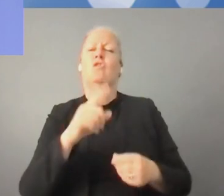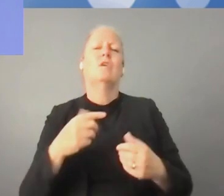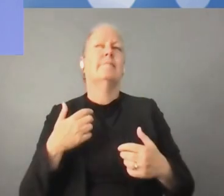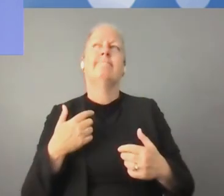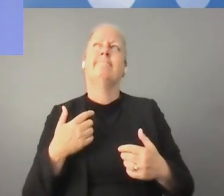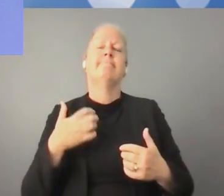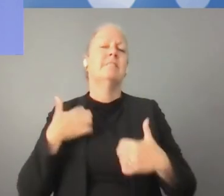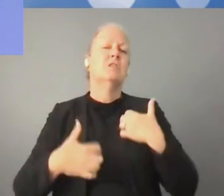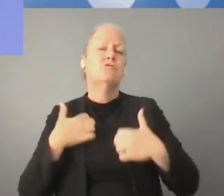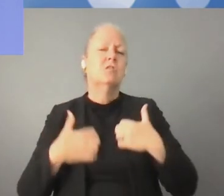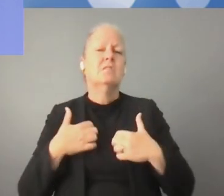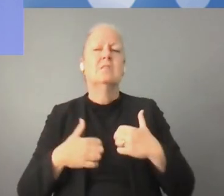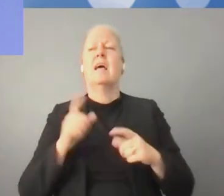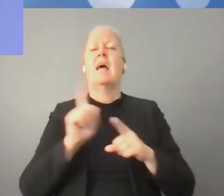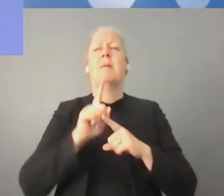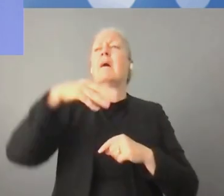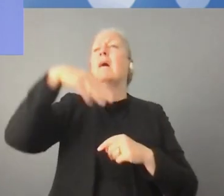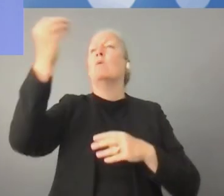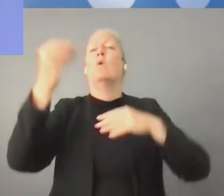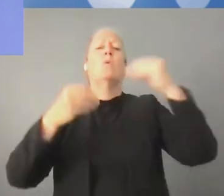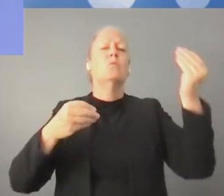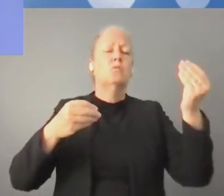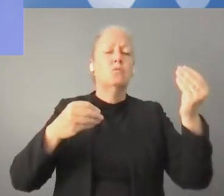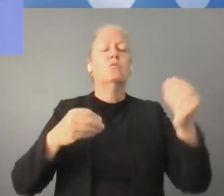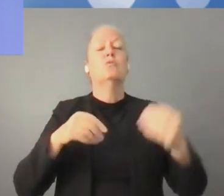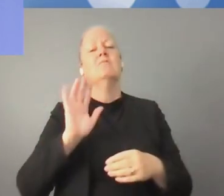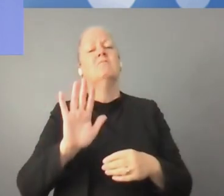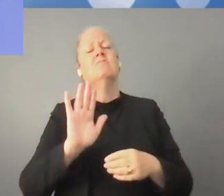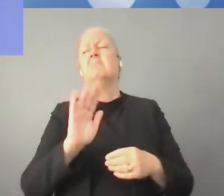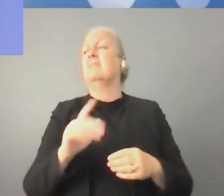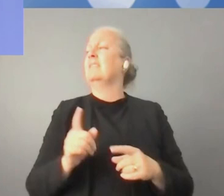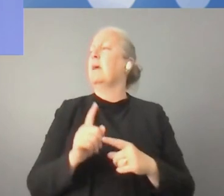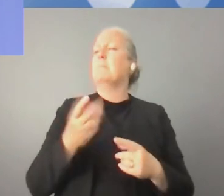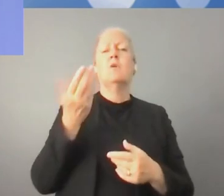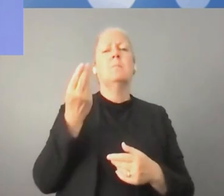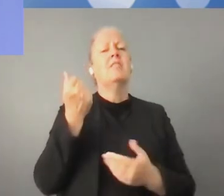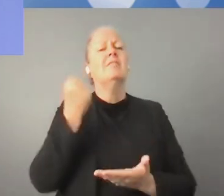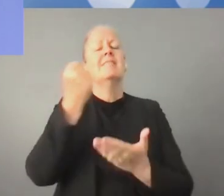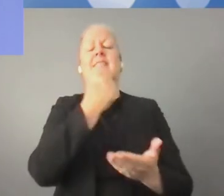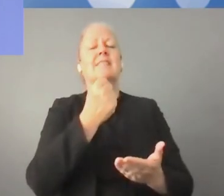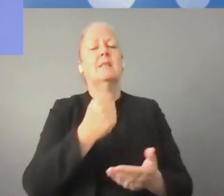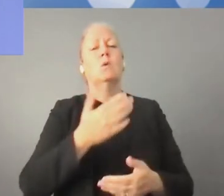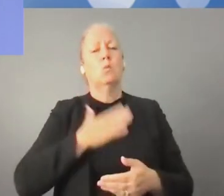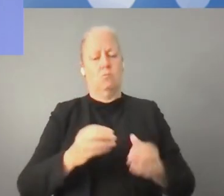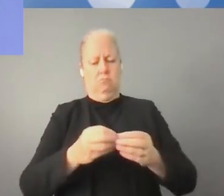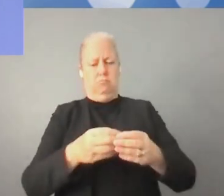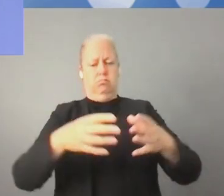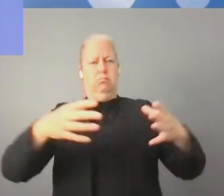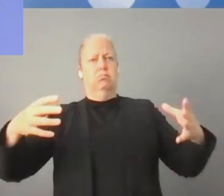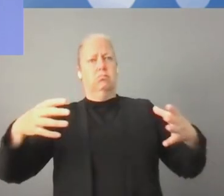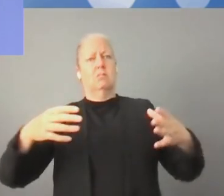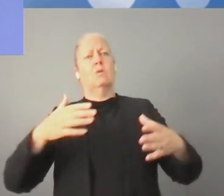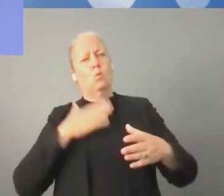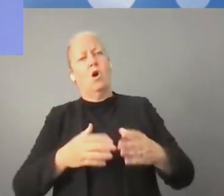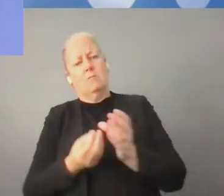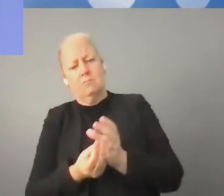ممثلي قطاع